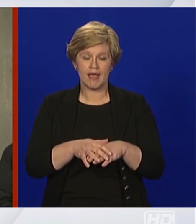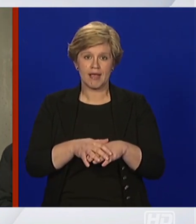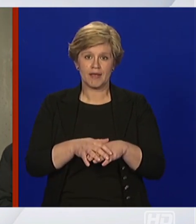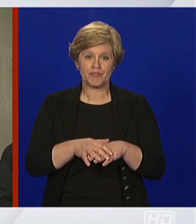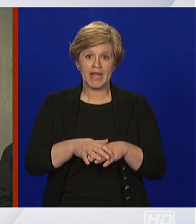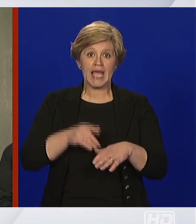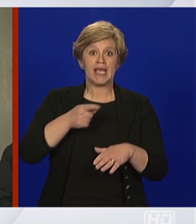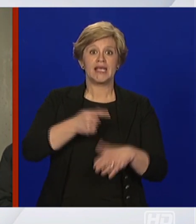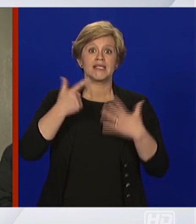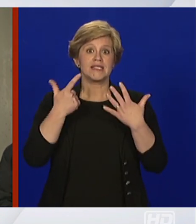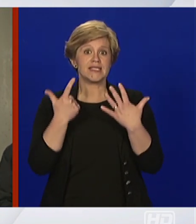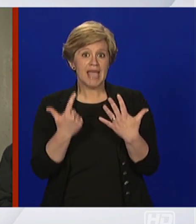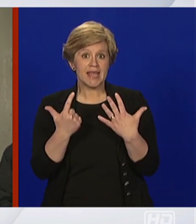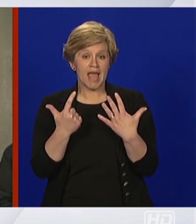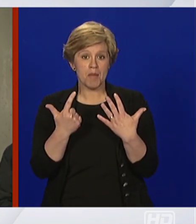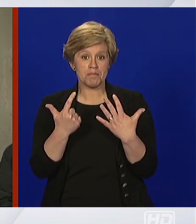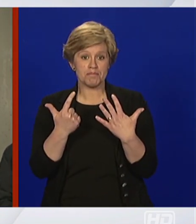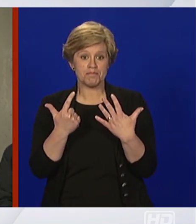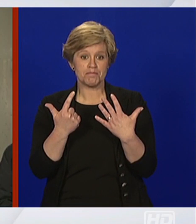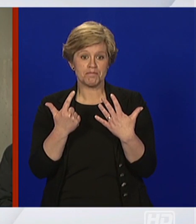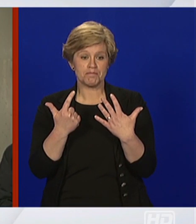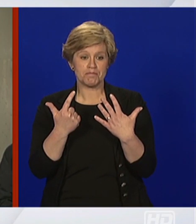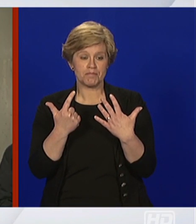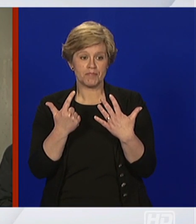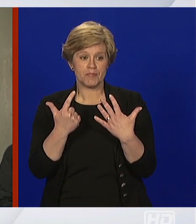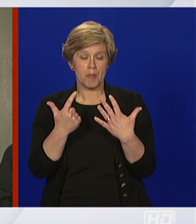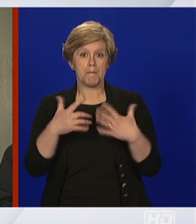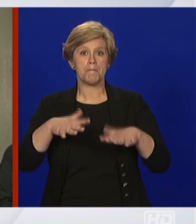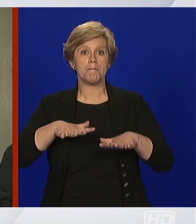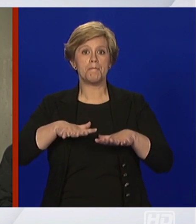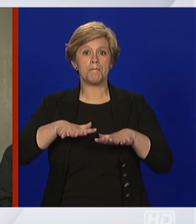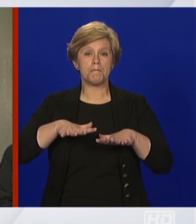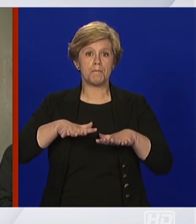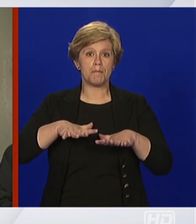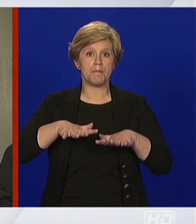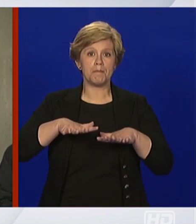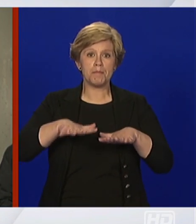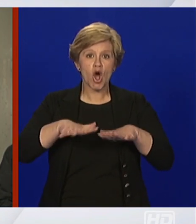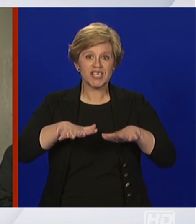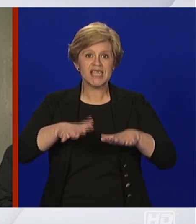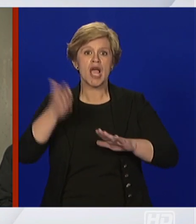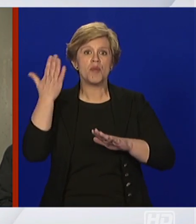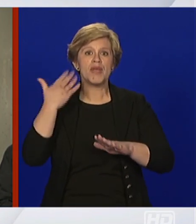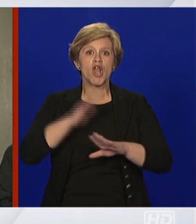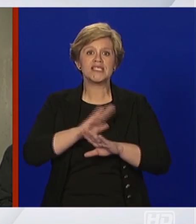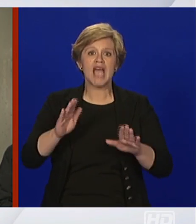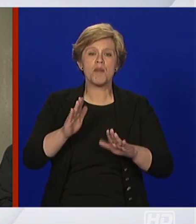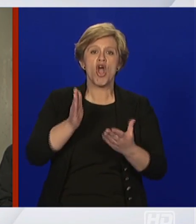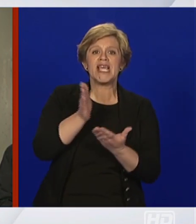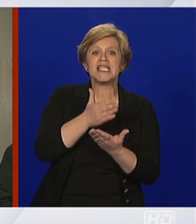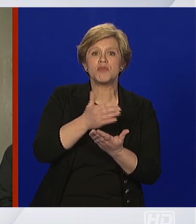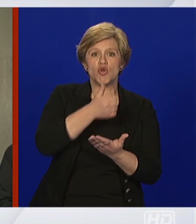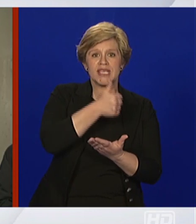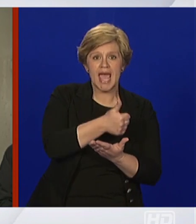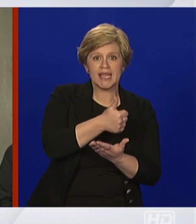između jedan i dva stupnja Richtera. Ja bi